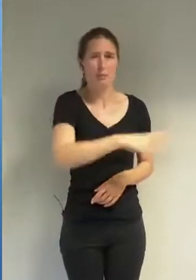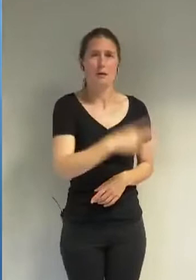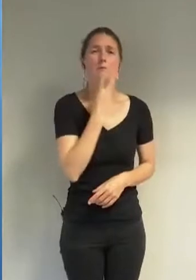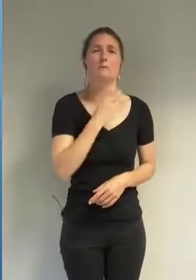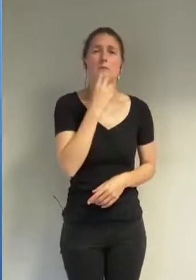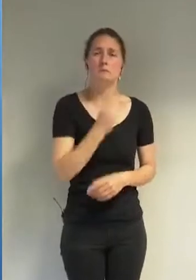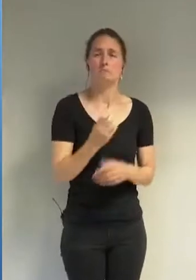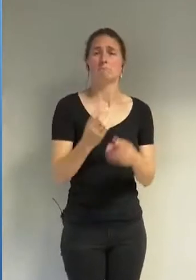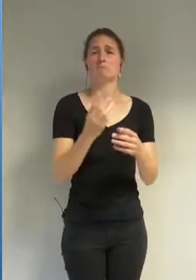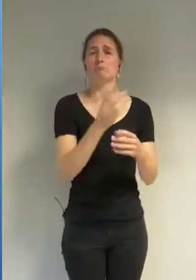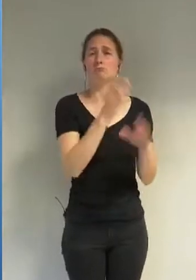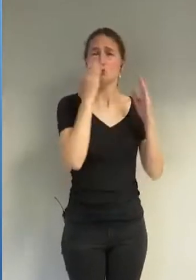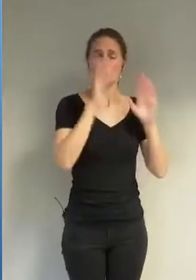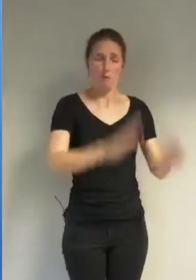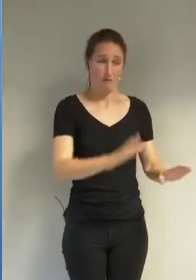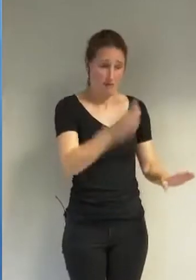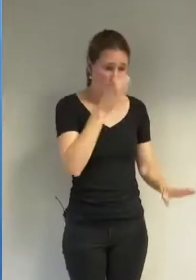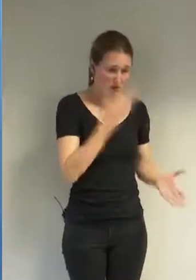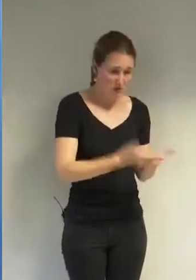politique.